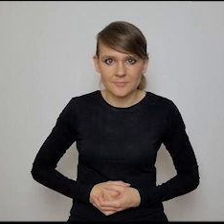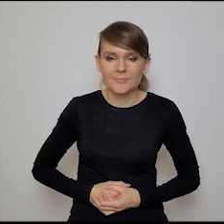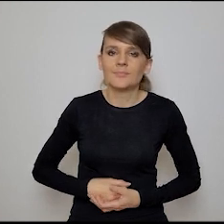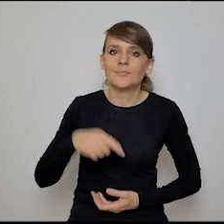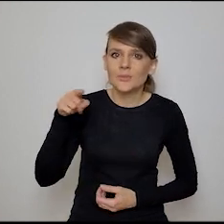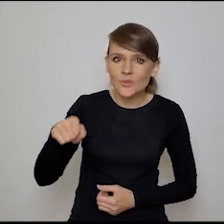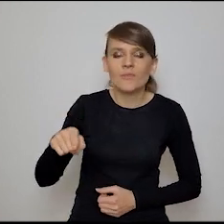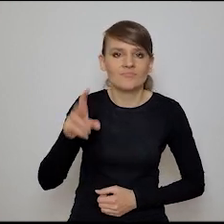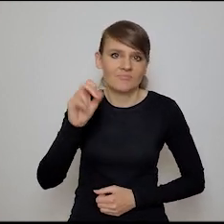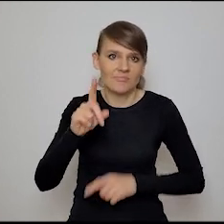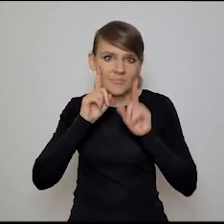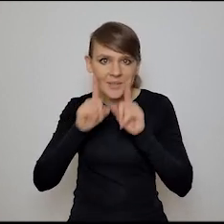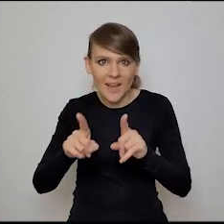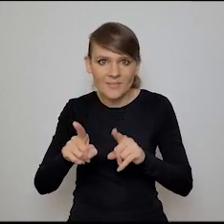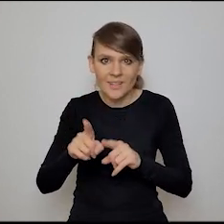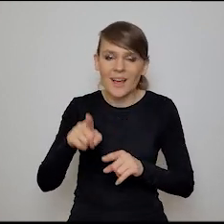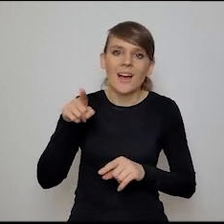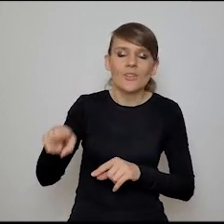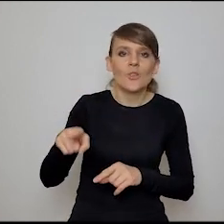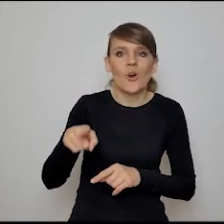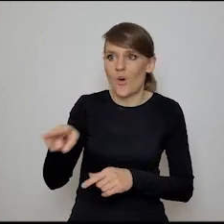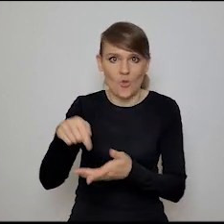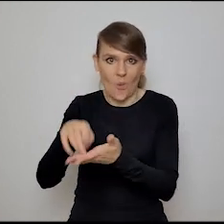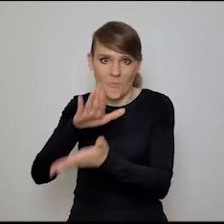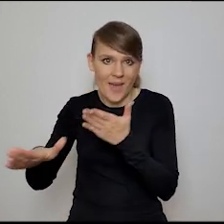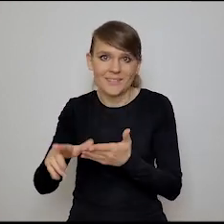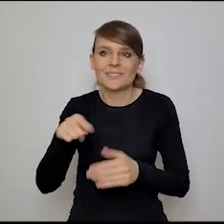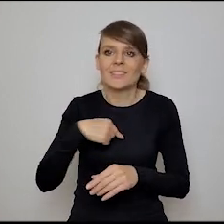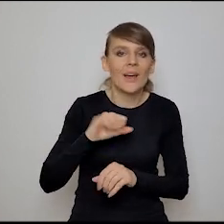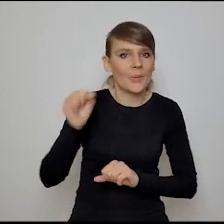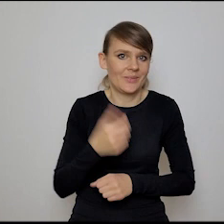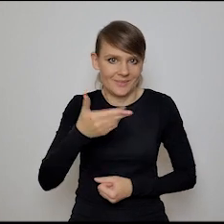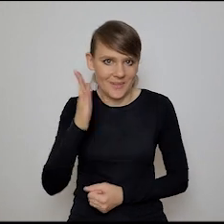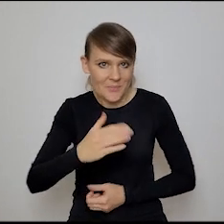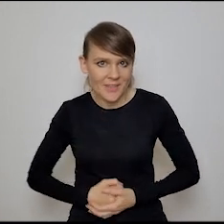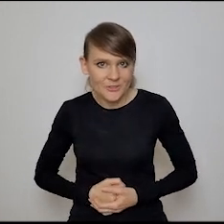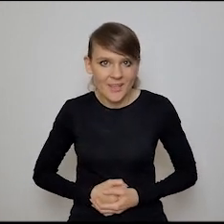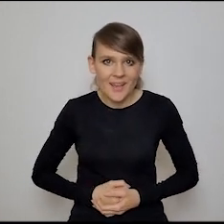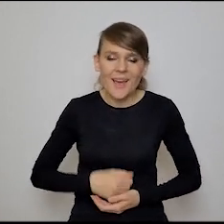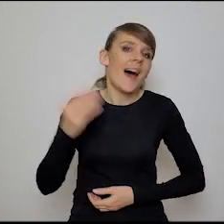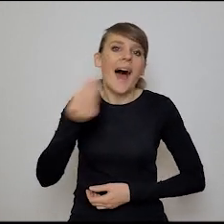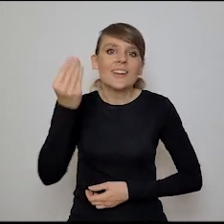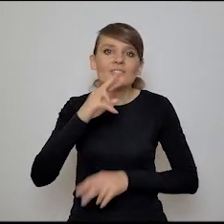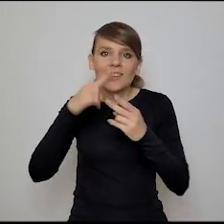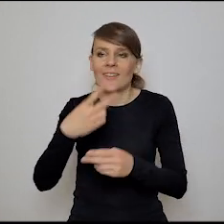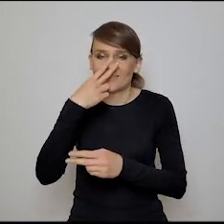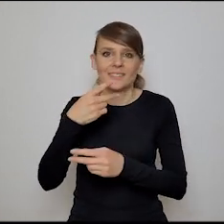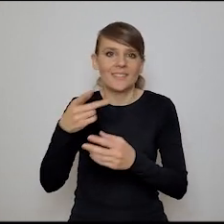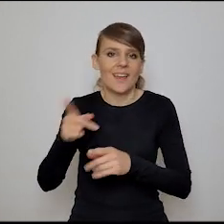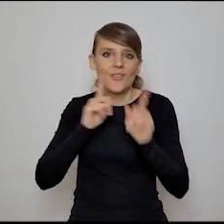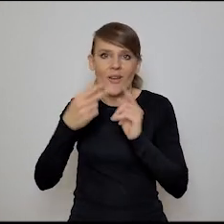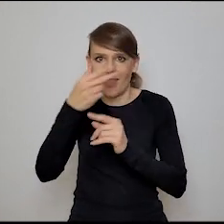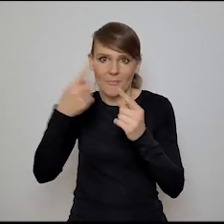Zwinność bez tej podkładki nie będzie żadną zwinnością oczywiście. A jeszcze wracamy, bo zatoczyliśmy kółko i pewnie będziemy